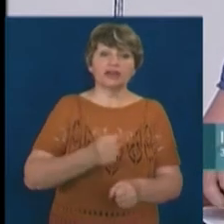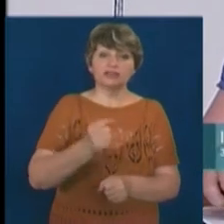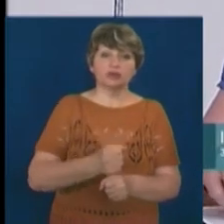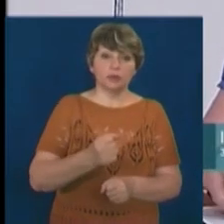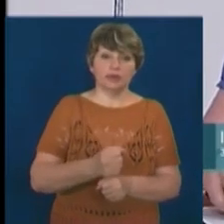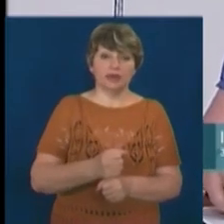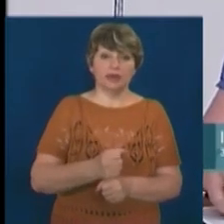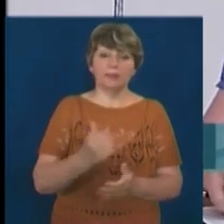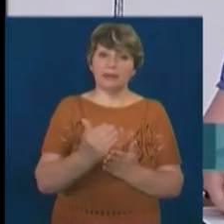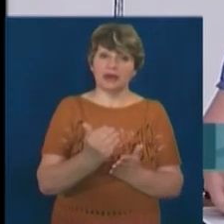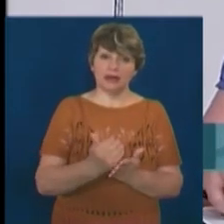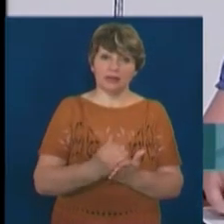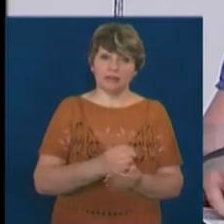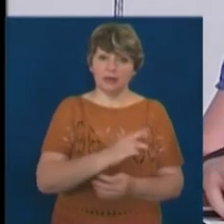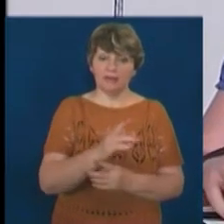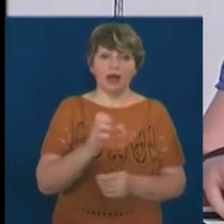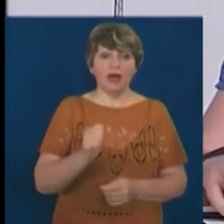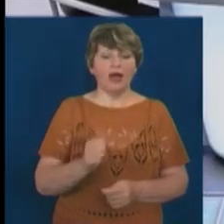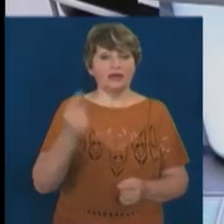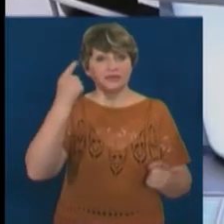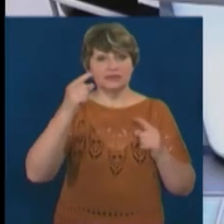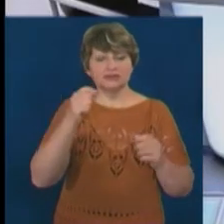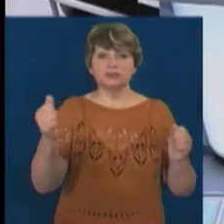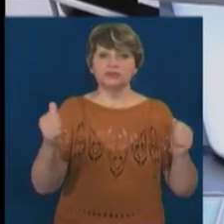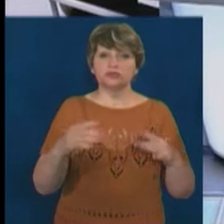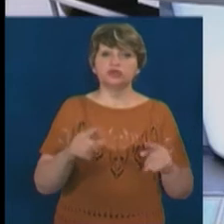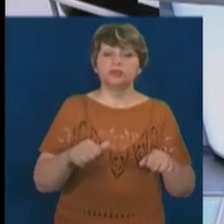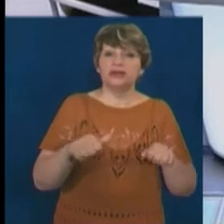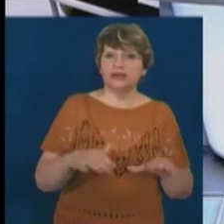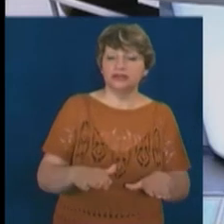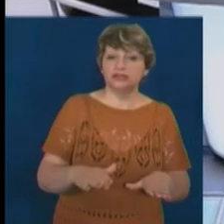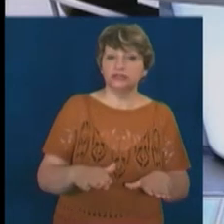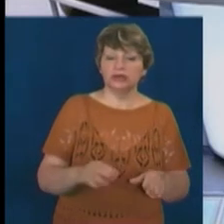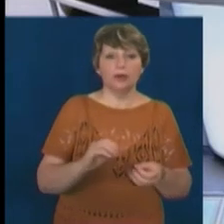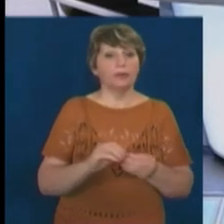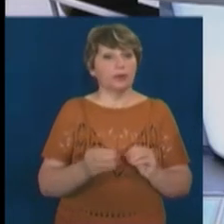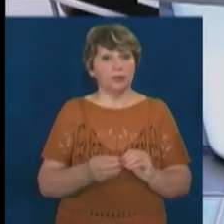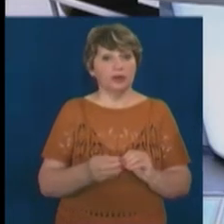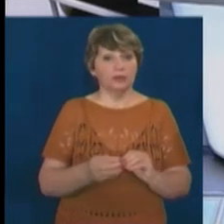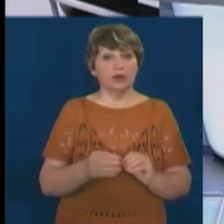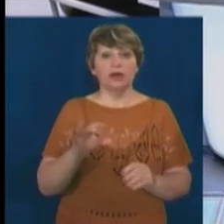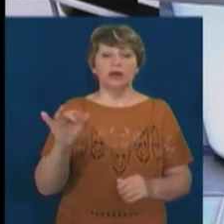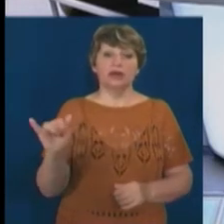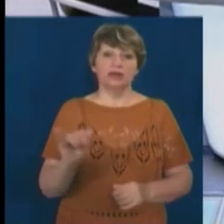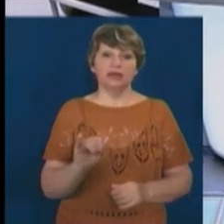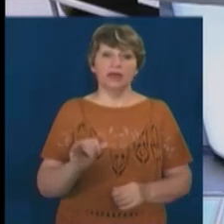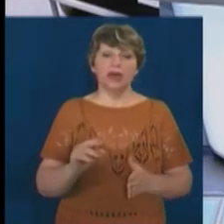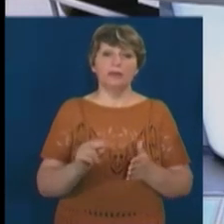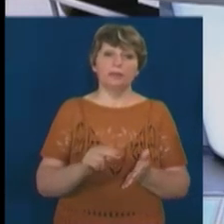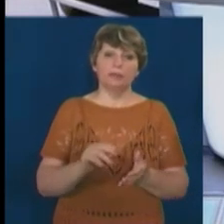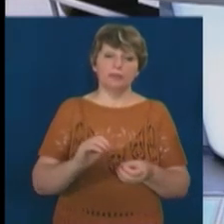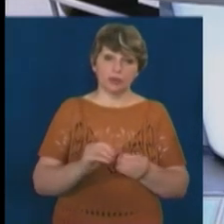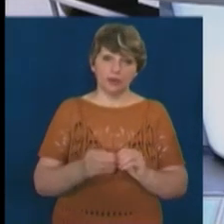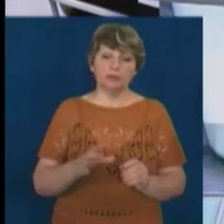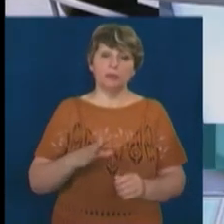програмне забезпечення, а дизайнери збираються для того, щоб вирішити проблему. І проблема була озвучена така. В Черкасах